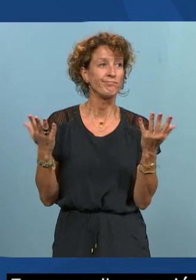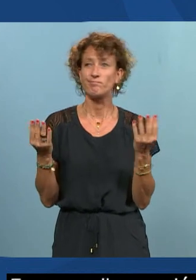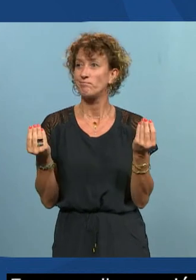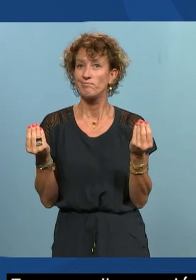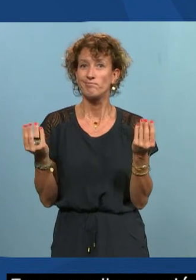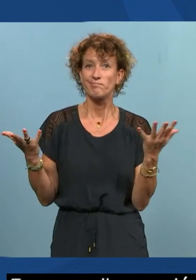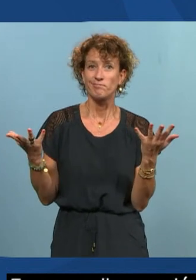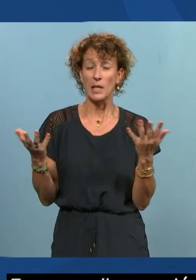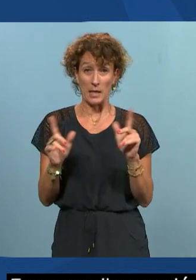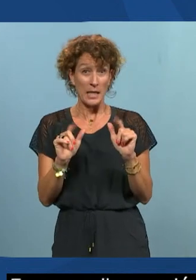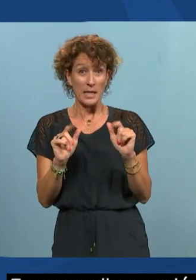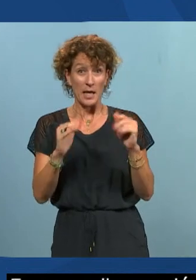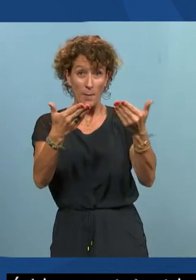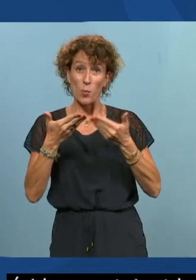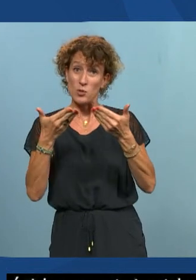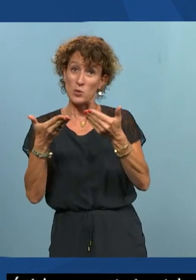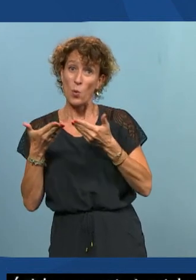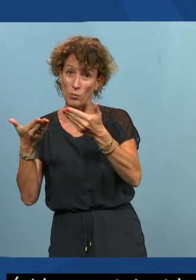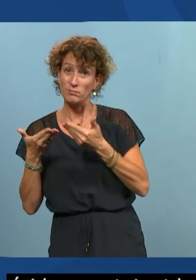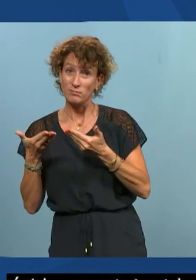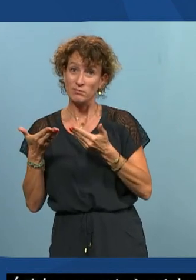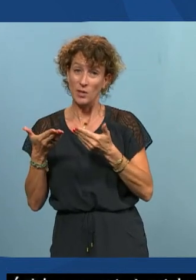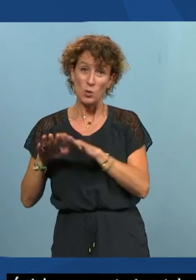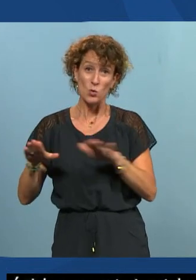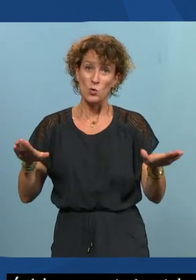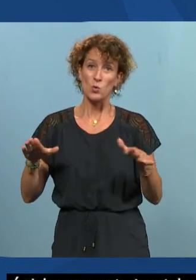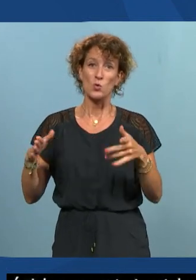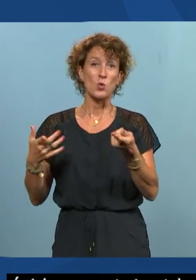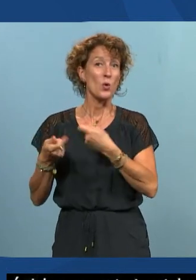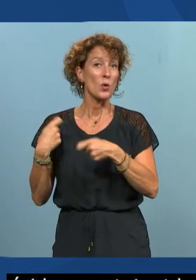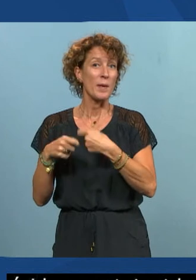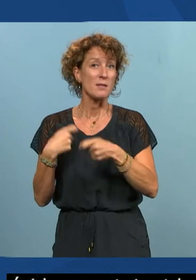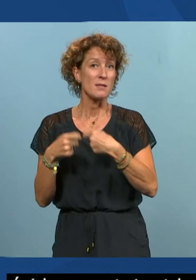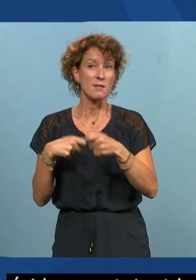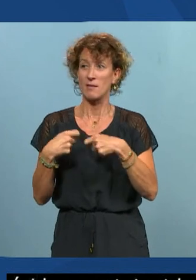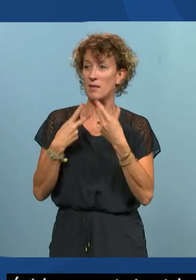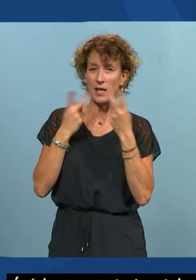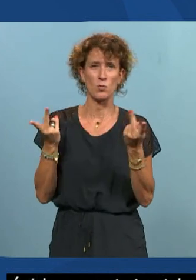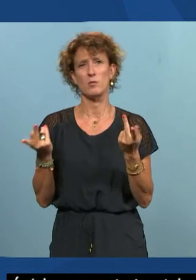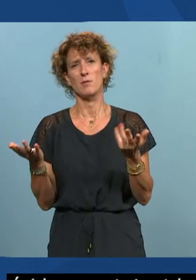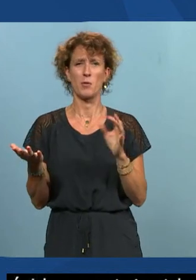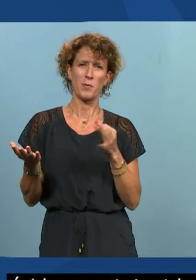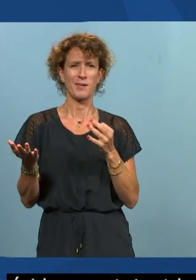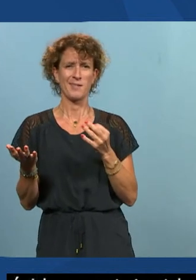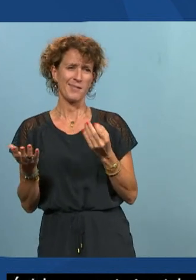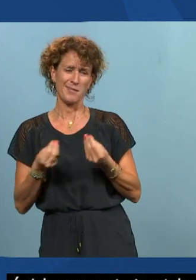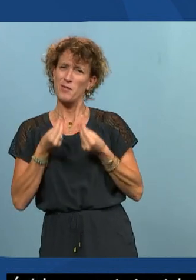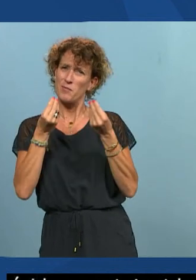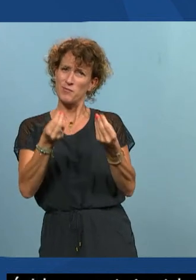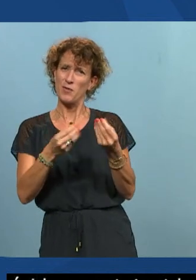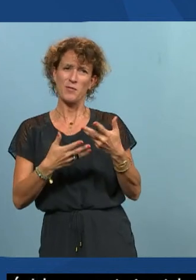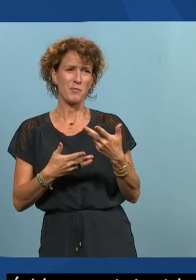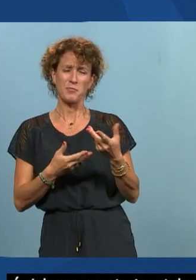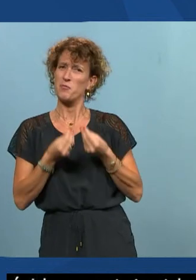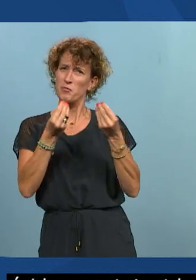propositions nous allons dire en ce moment sur le commerce qui annoncent rendre votre site accessible en installant